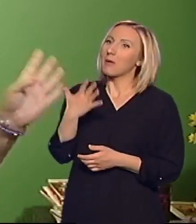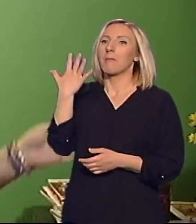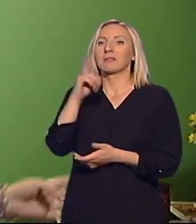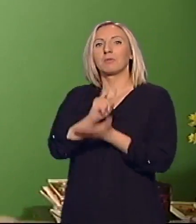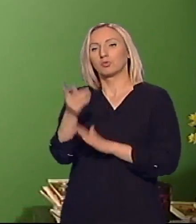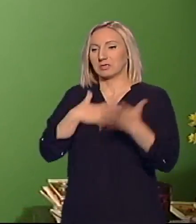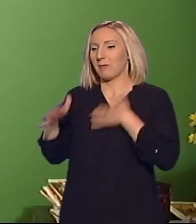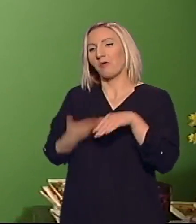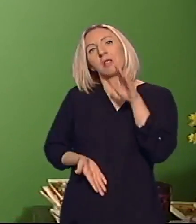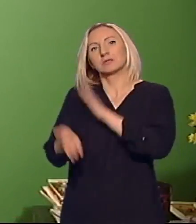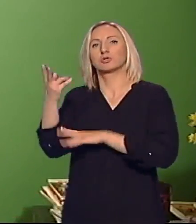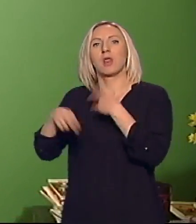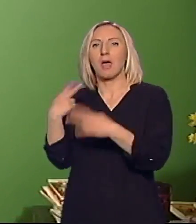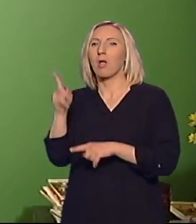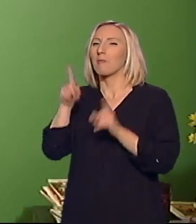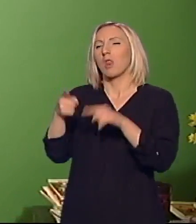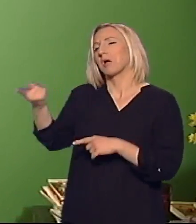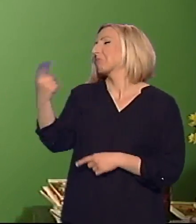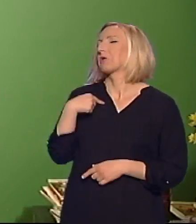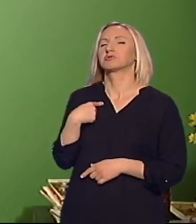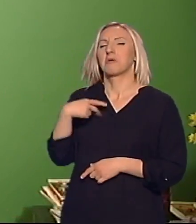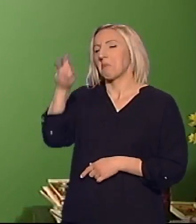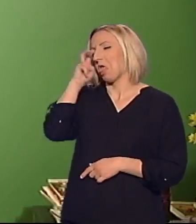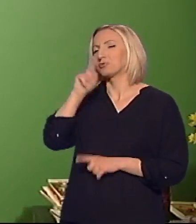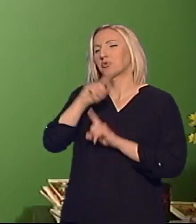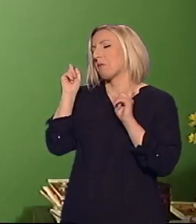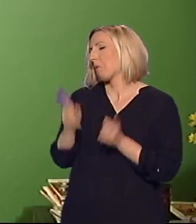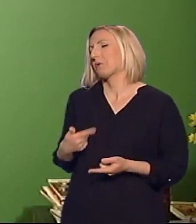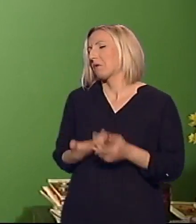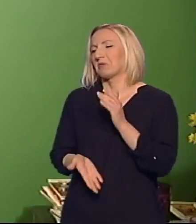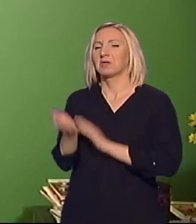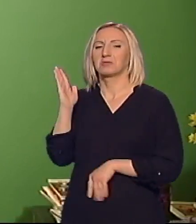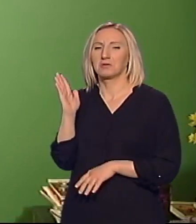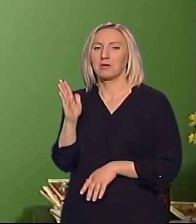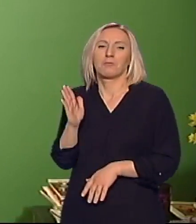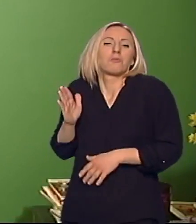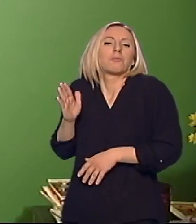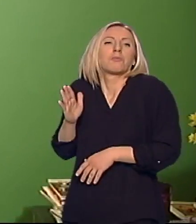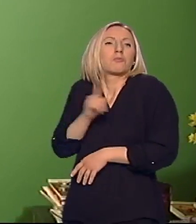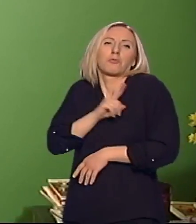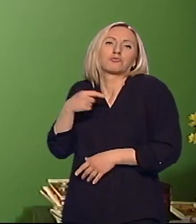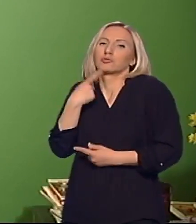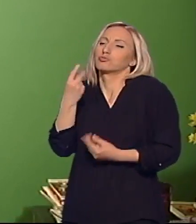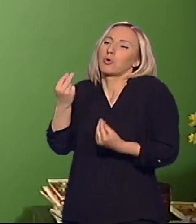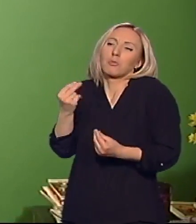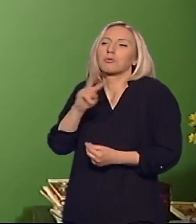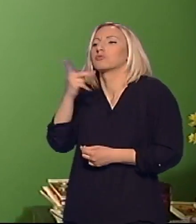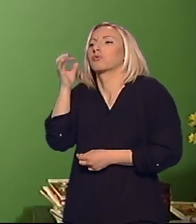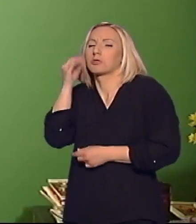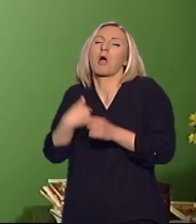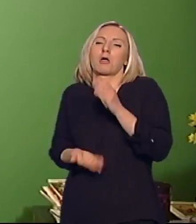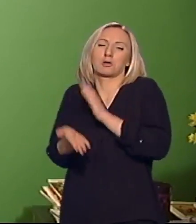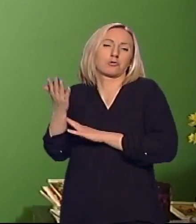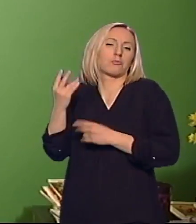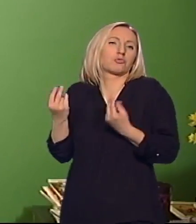ispakovali, već smo izašli napolje, a nekad samo kaže neću, ne moram i prosto nijemo taj dan. I ako ćemo dobro, i ćemo drugi dan. to je to.